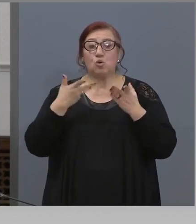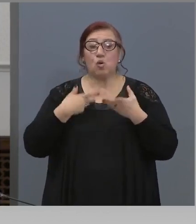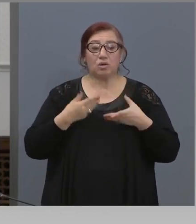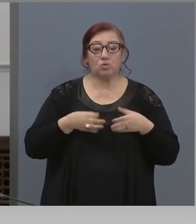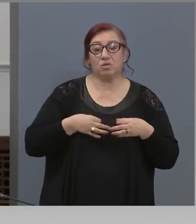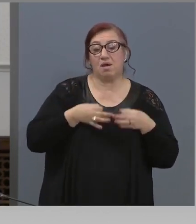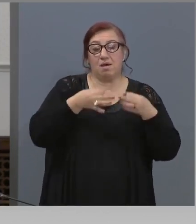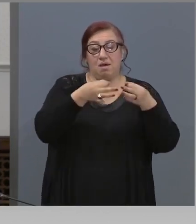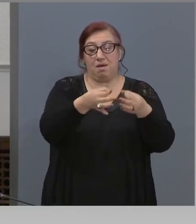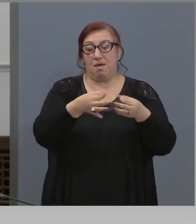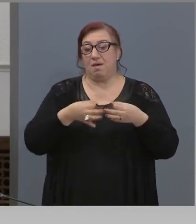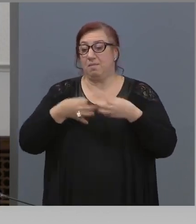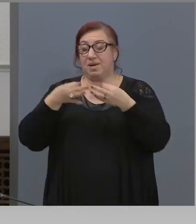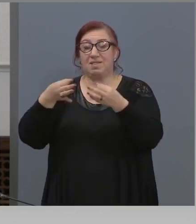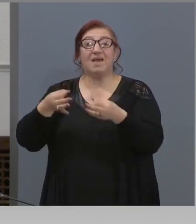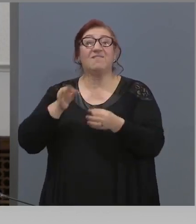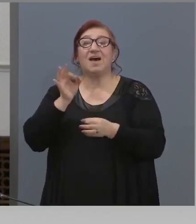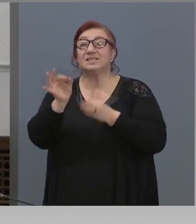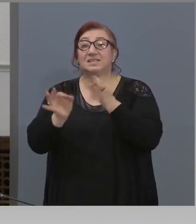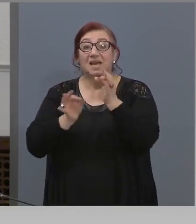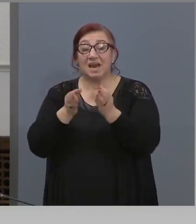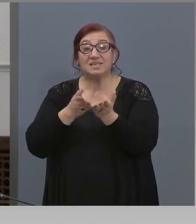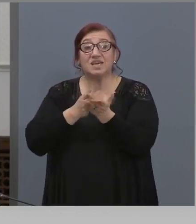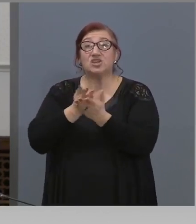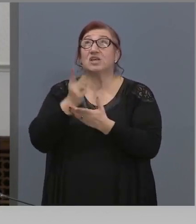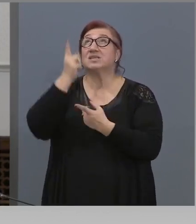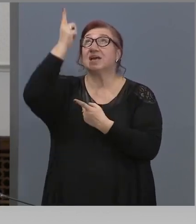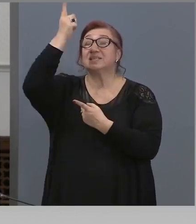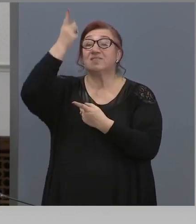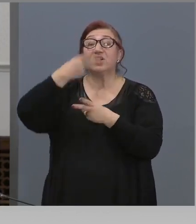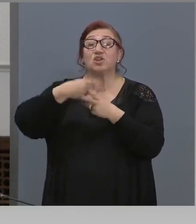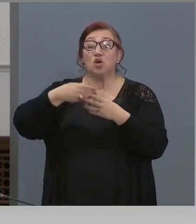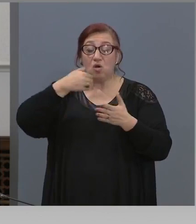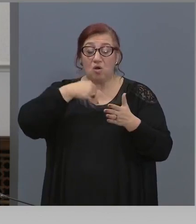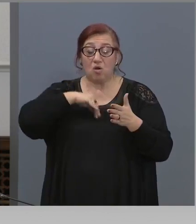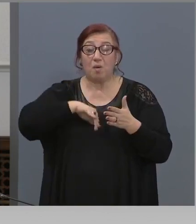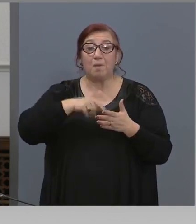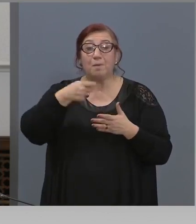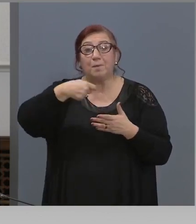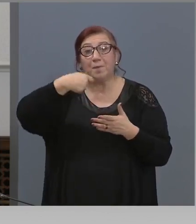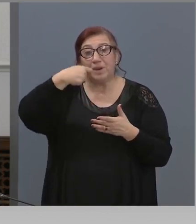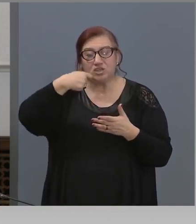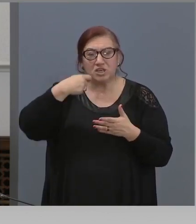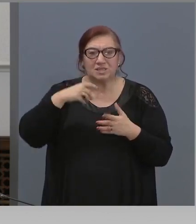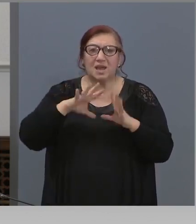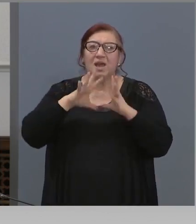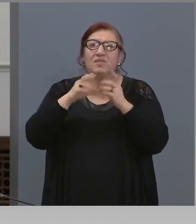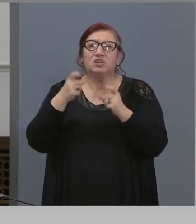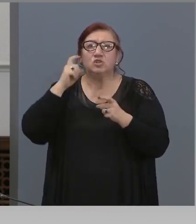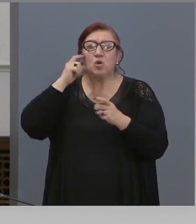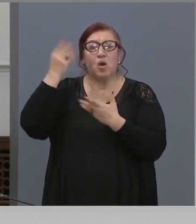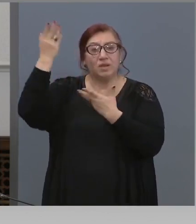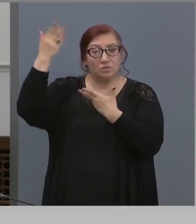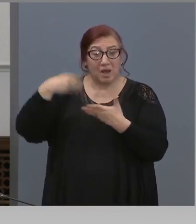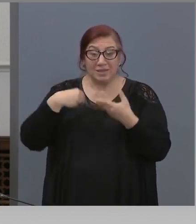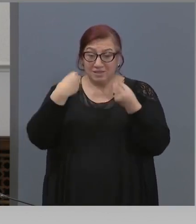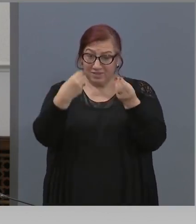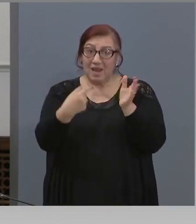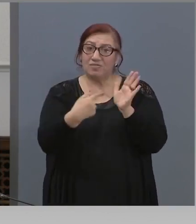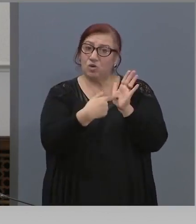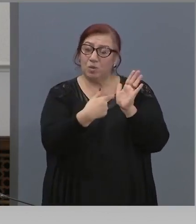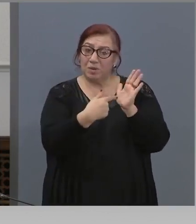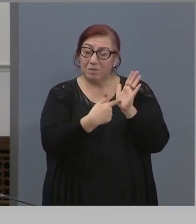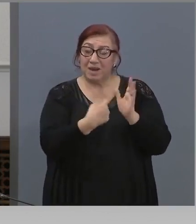зараза, че светото причасти. Няма такъв случай. Всичко е измислено. Аз ви дадох преди малко пример как човек